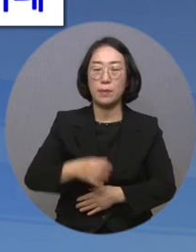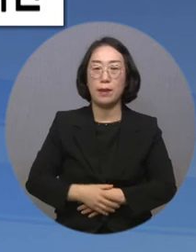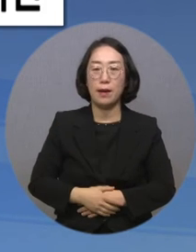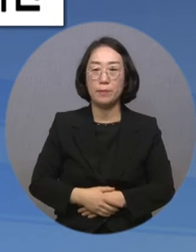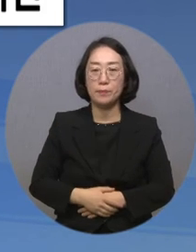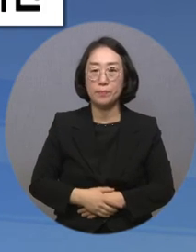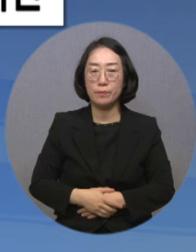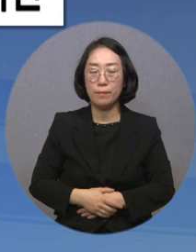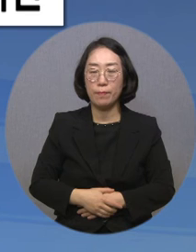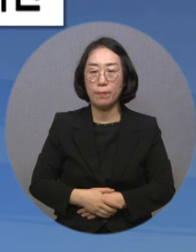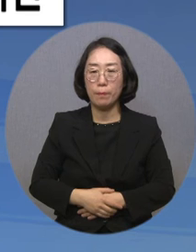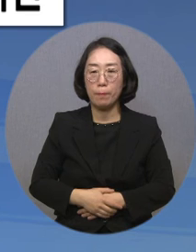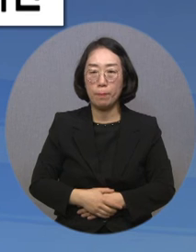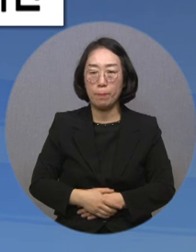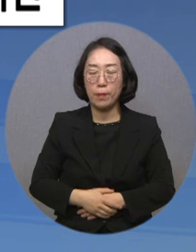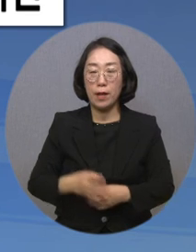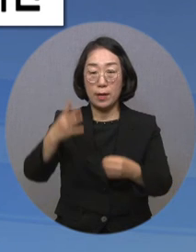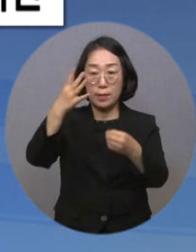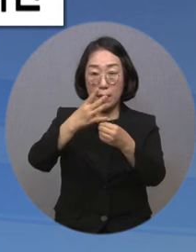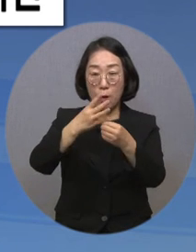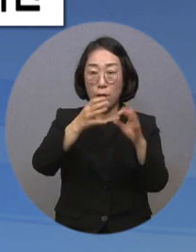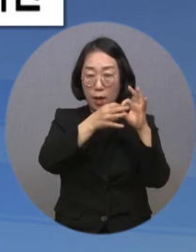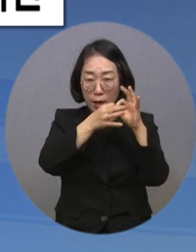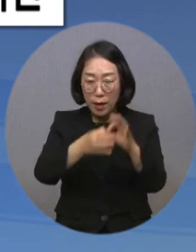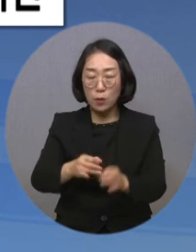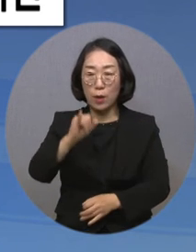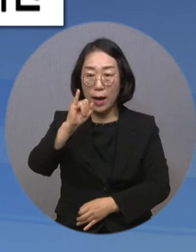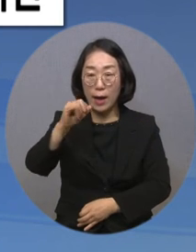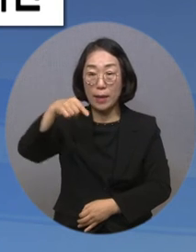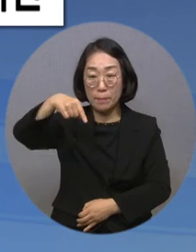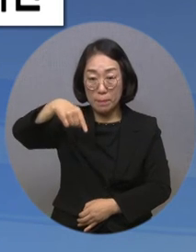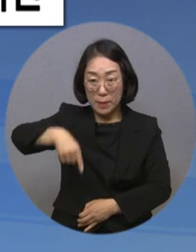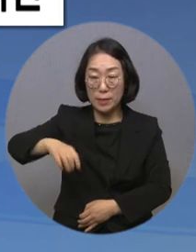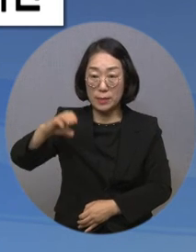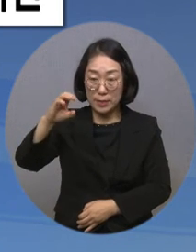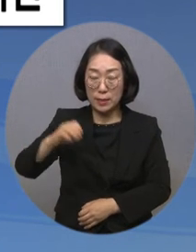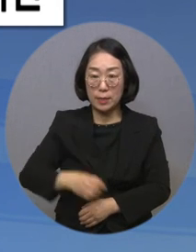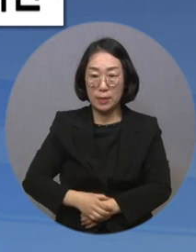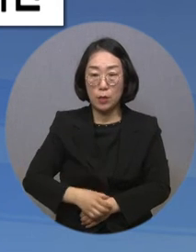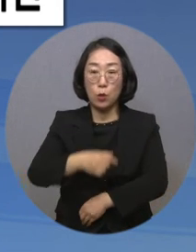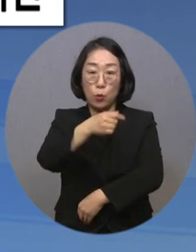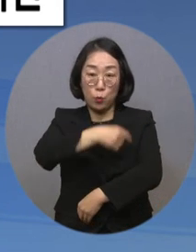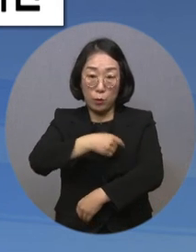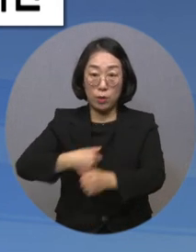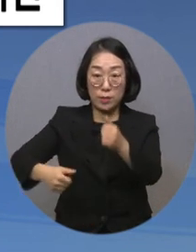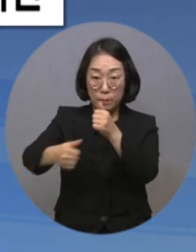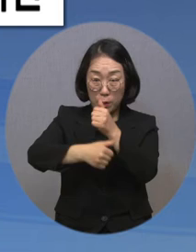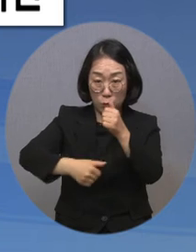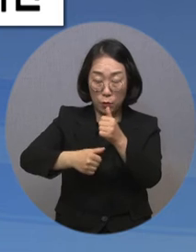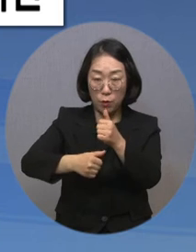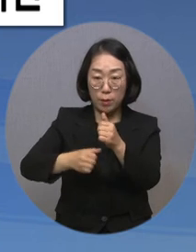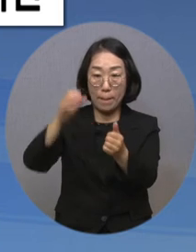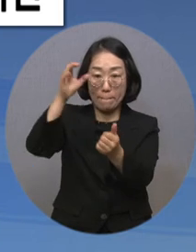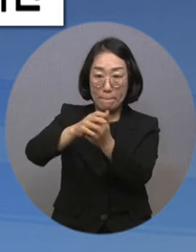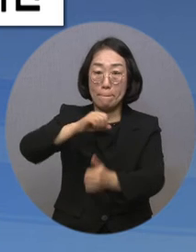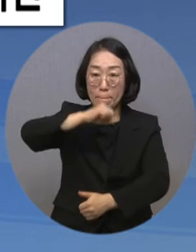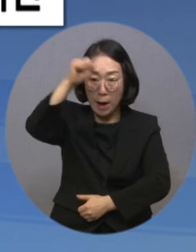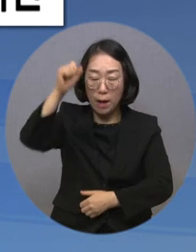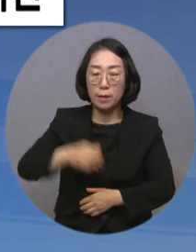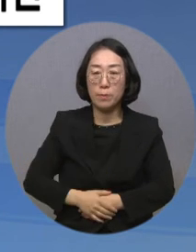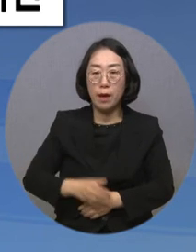대한민국이 4회 연속 IPC 국제패럴림픽위원회 집행위원을 배출했습니다. 지난 13일